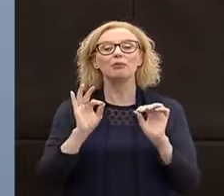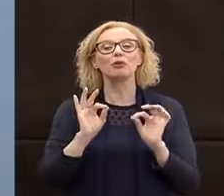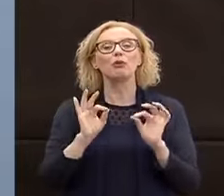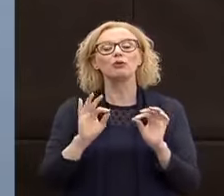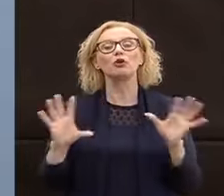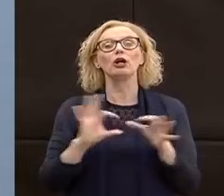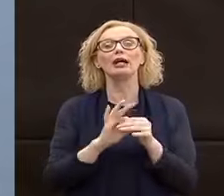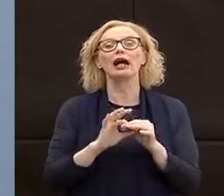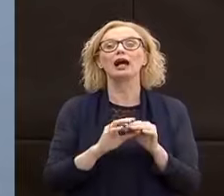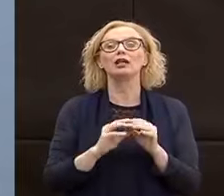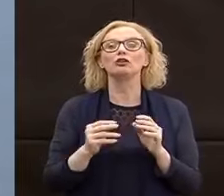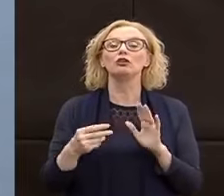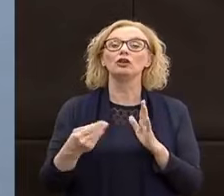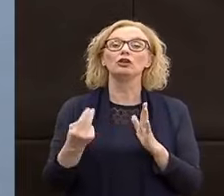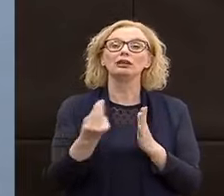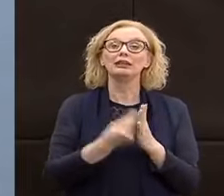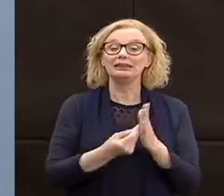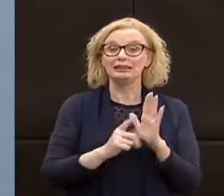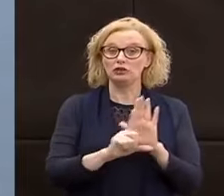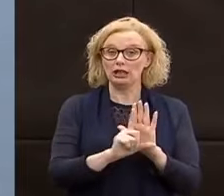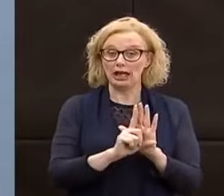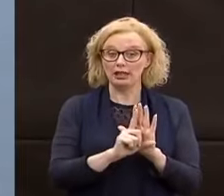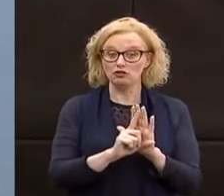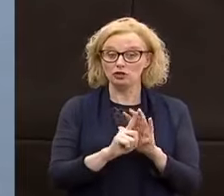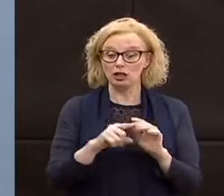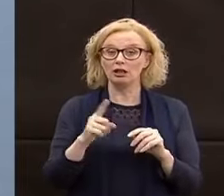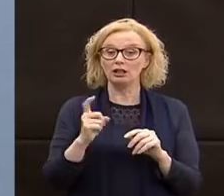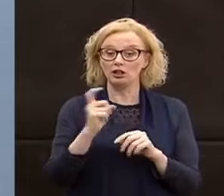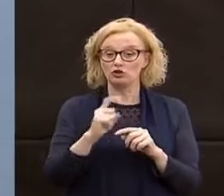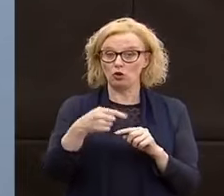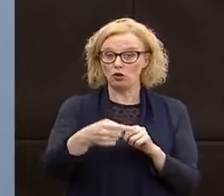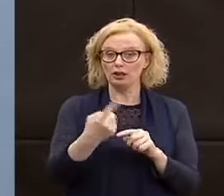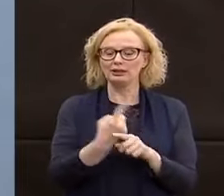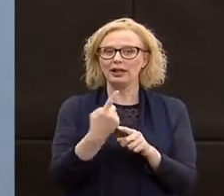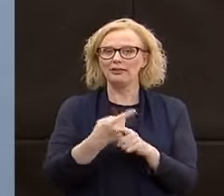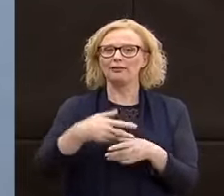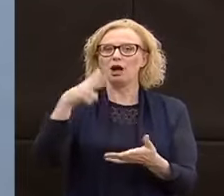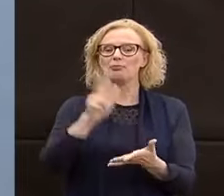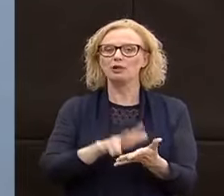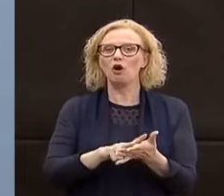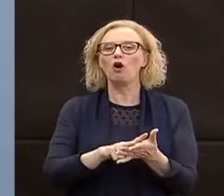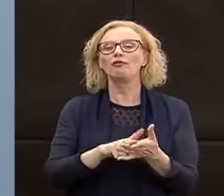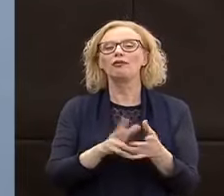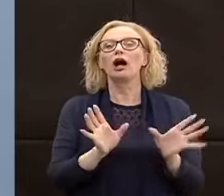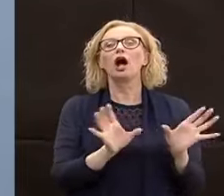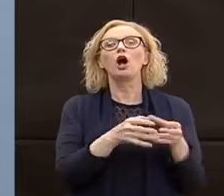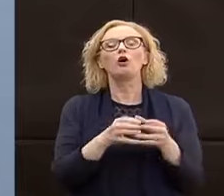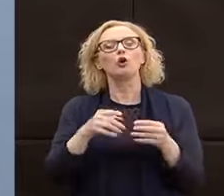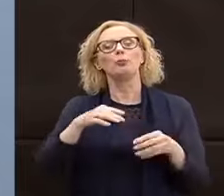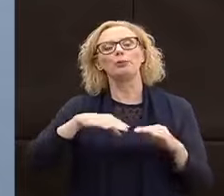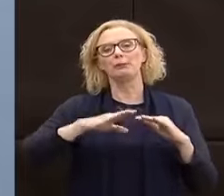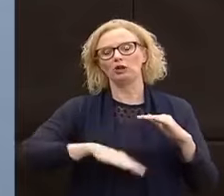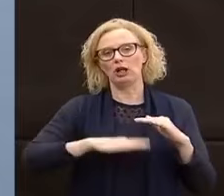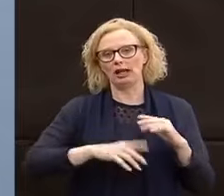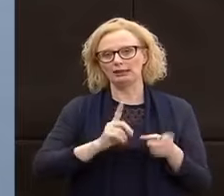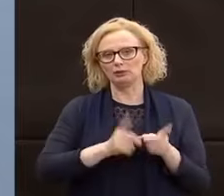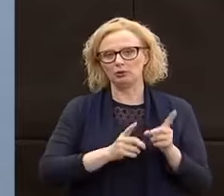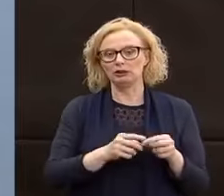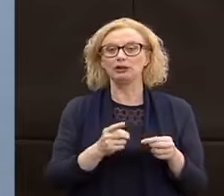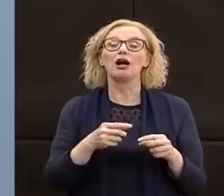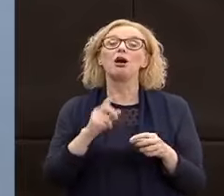del disegno di legge che sarà in approvazione nei prossimi giorni tutto il gruppo delle minoranze nel pomeriggio abbiamo incontrato i